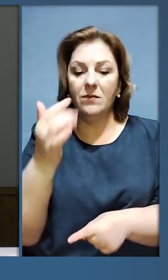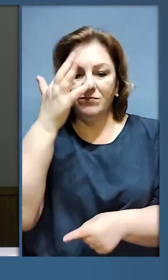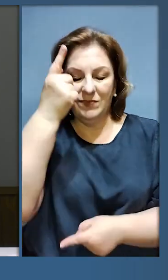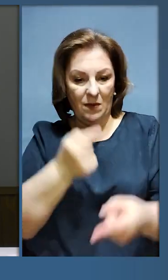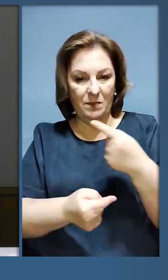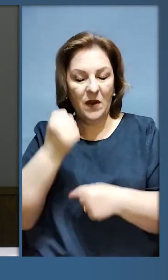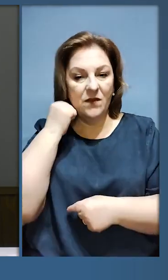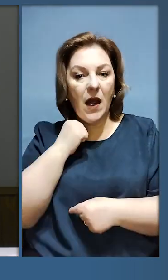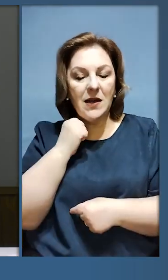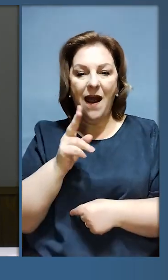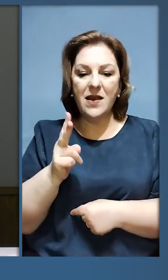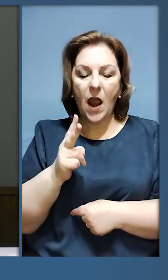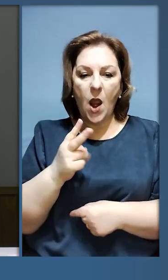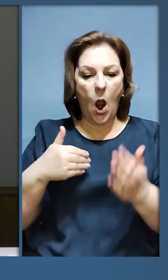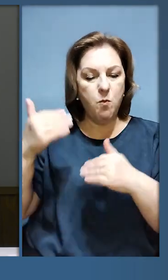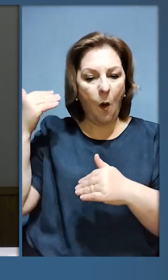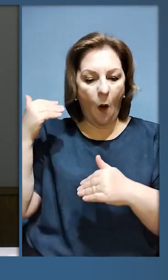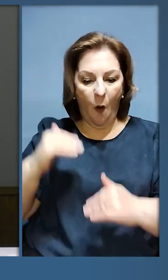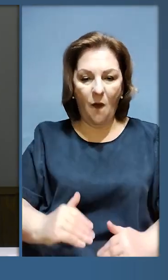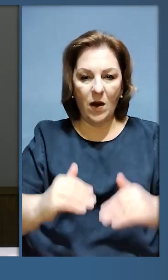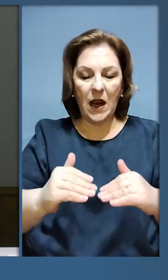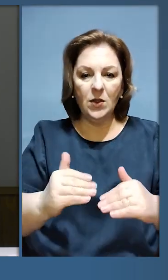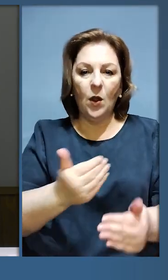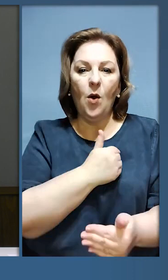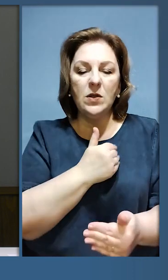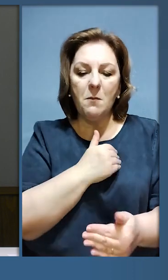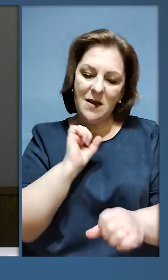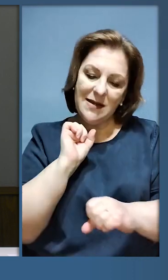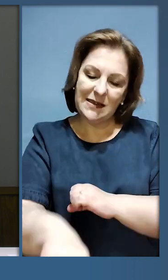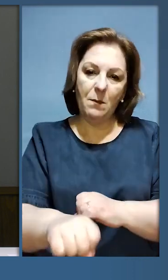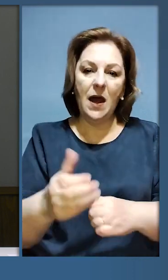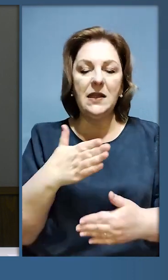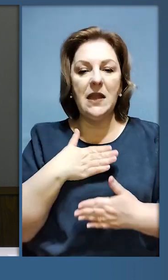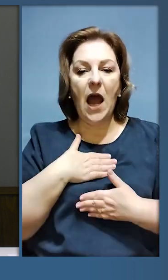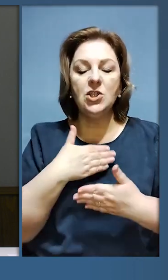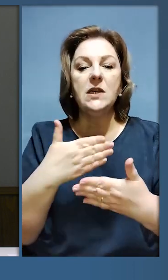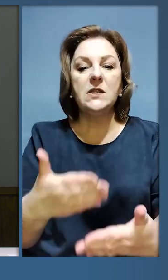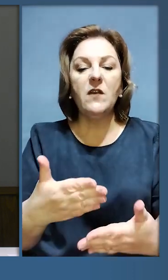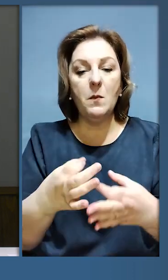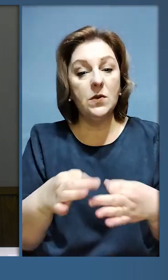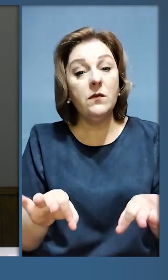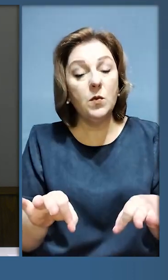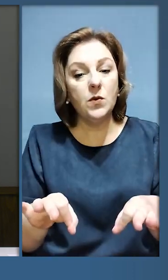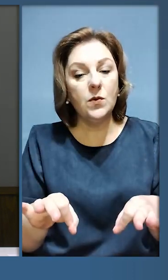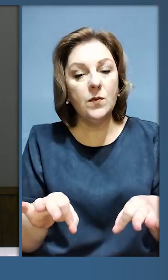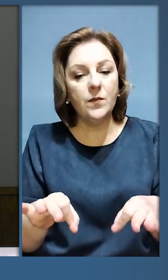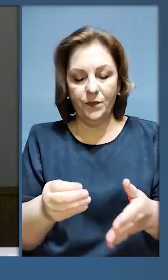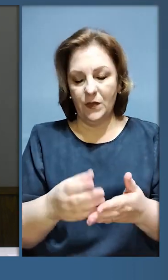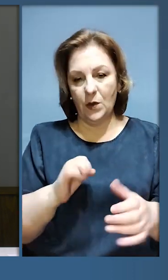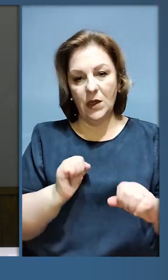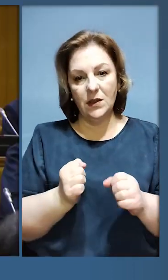покаранням і для тих реваншистів, які покоління тому намагалися зламати нашу з вами